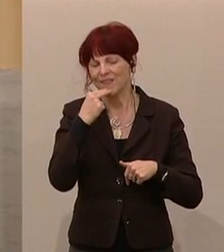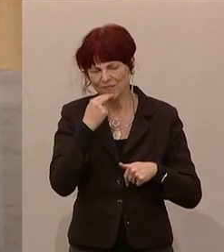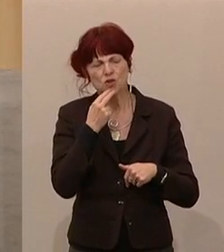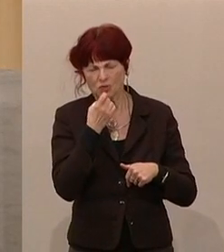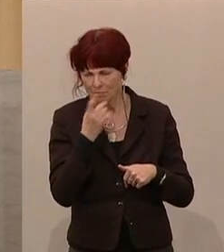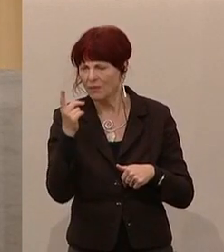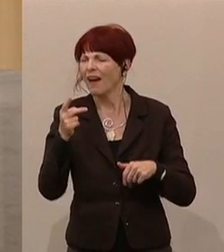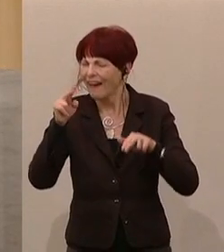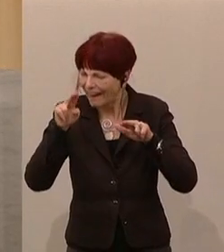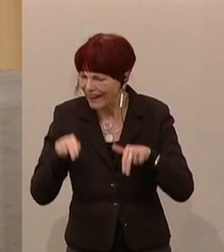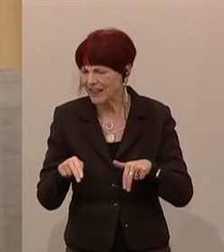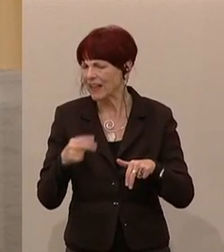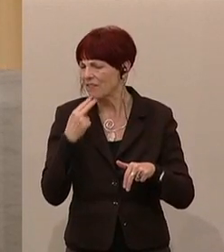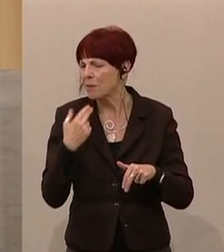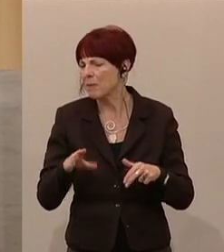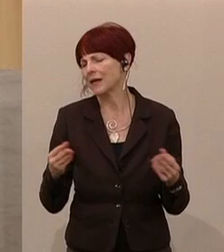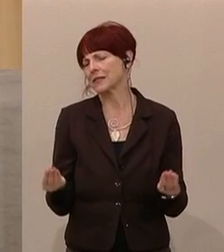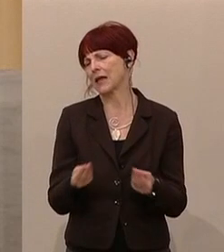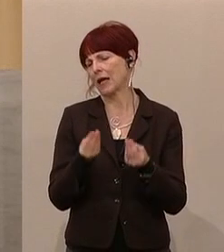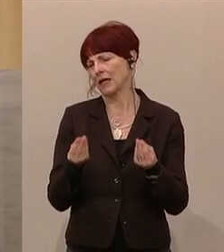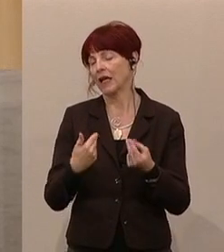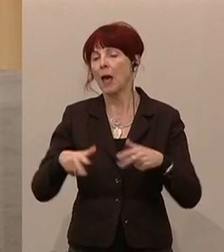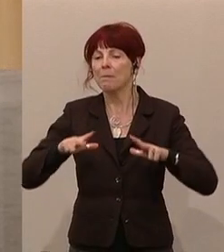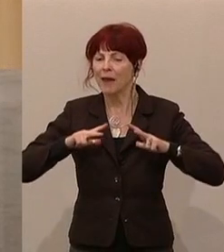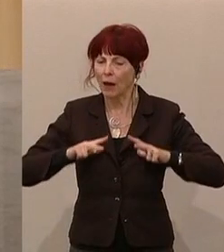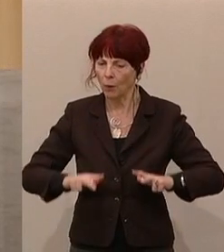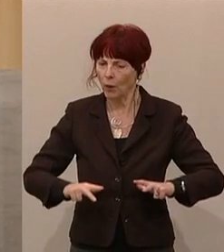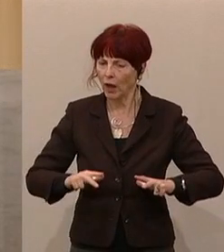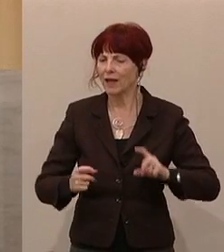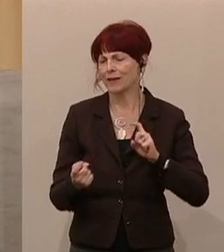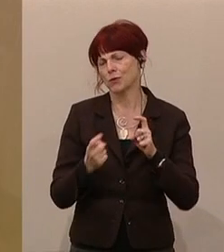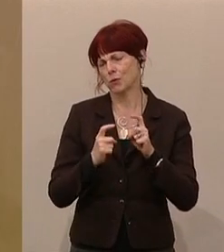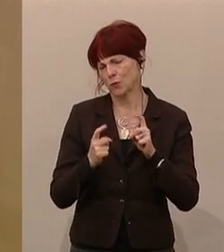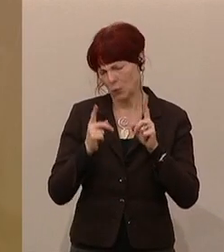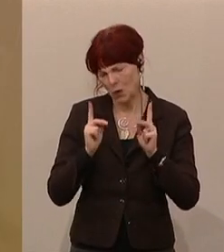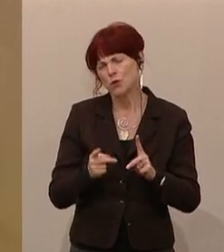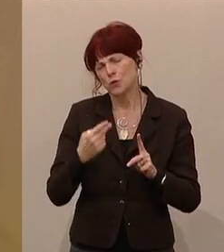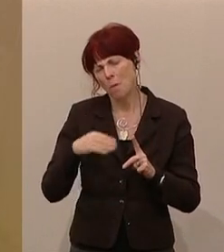Sachlichkeit, mehr Ruhe und vor allem mehr Überlegtheit in die Debatte einbringen.